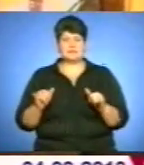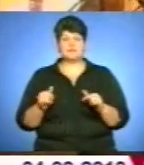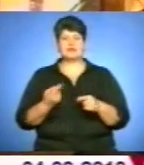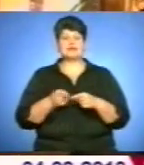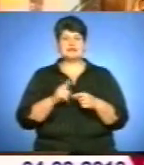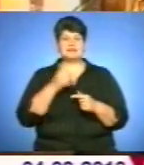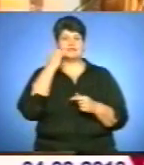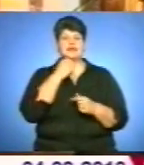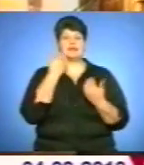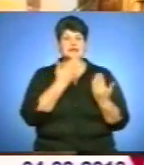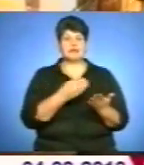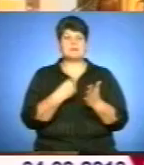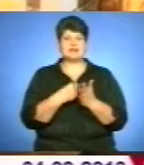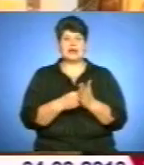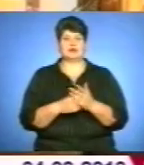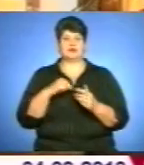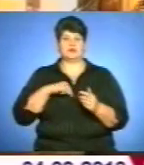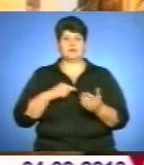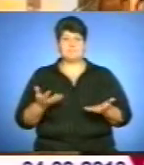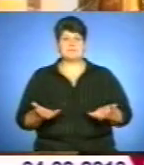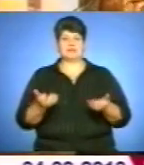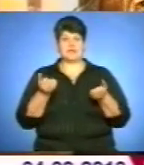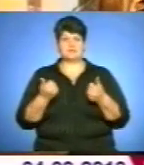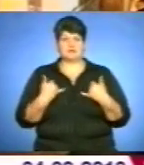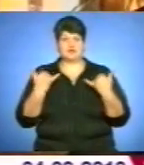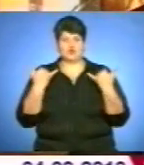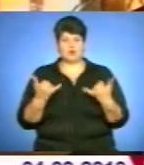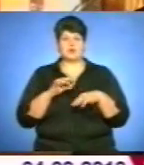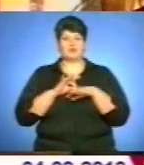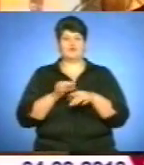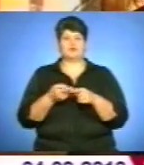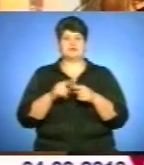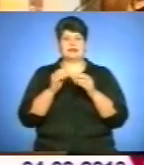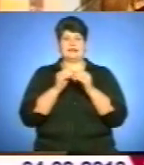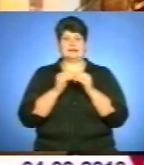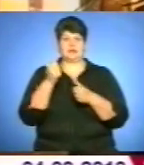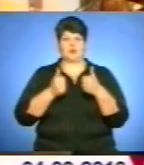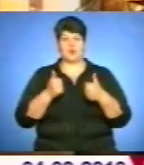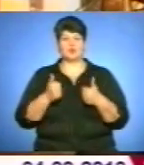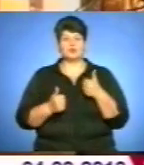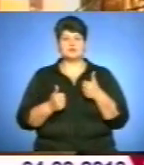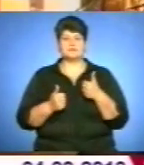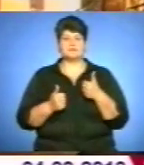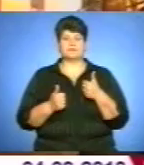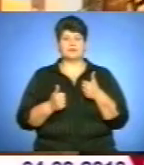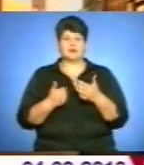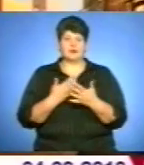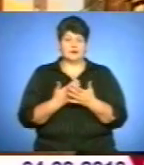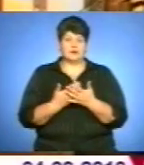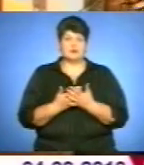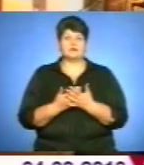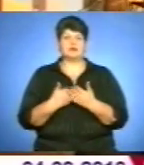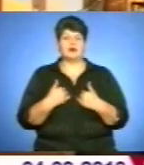завдяки їхній моральній, матеріальній підтримці, ми сьогодні проводимо цей 10-й конкурс. І, до речі, нам дуже